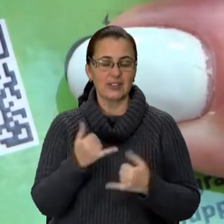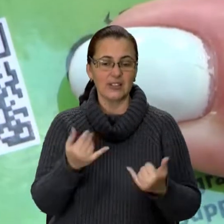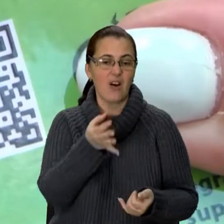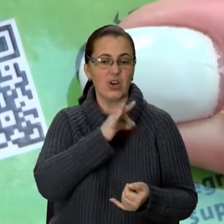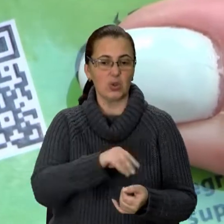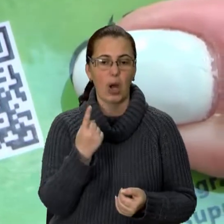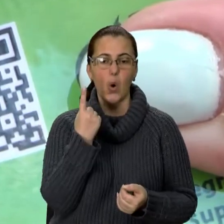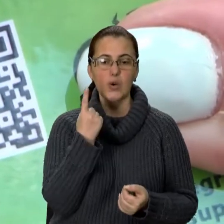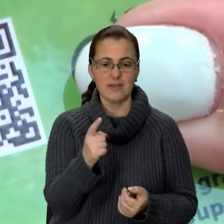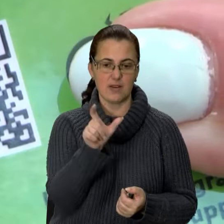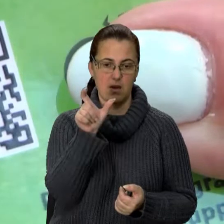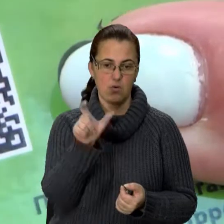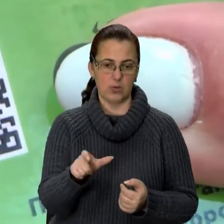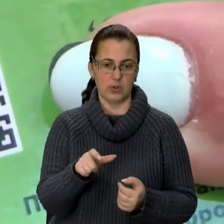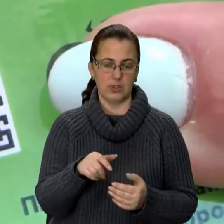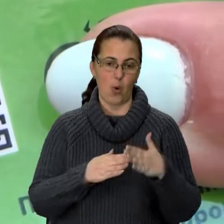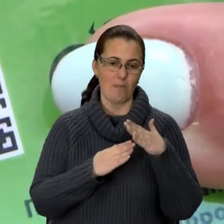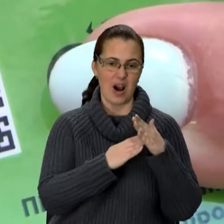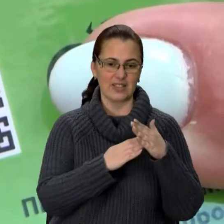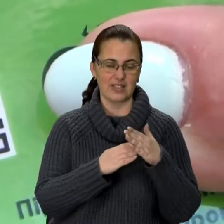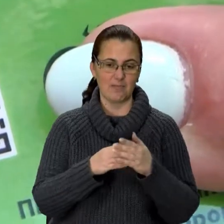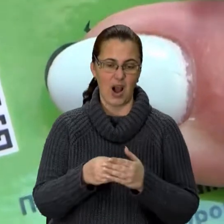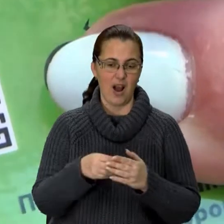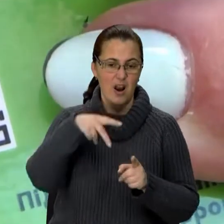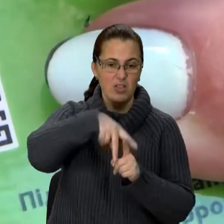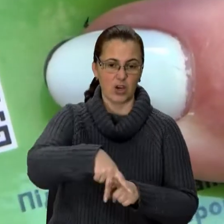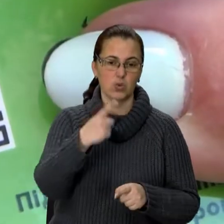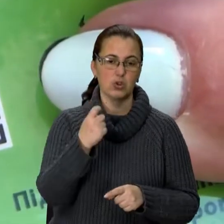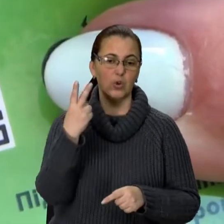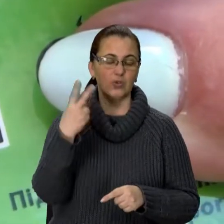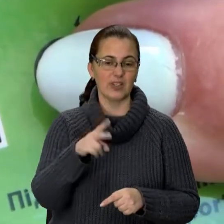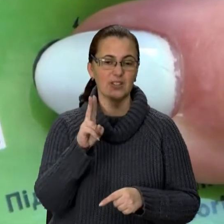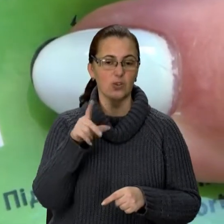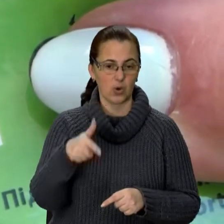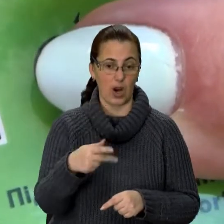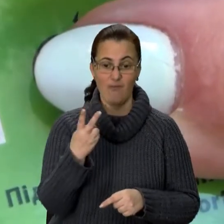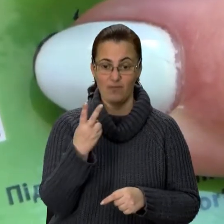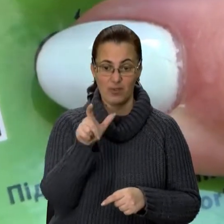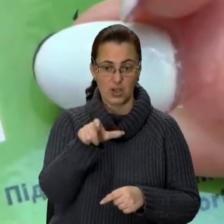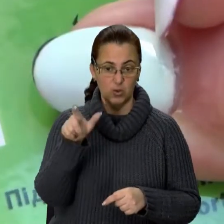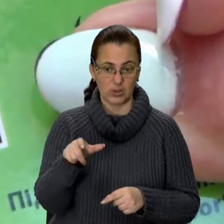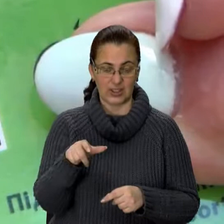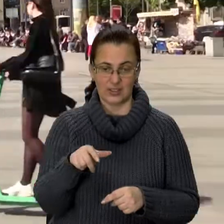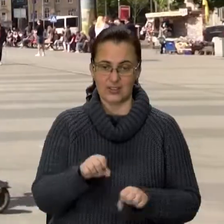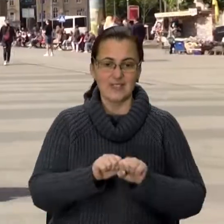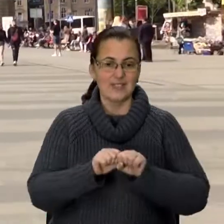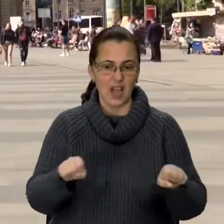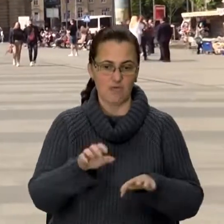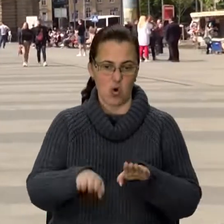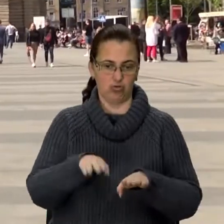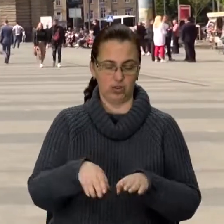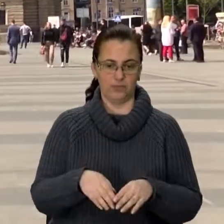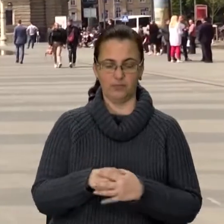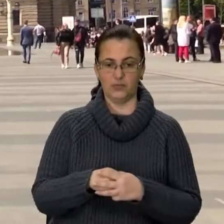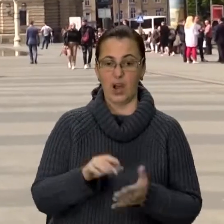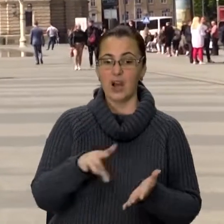однією людиною. Максимальне навантаження – 120 кілограмів. Тобто, у двох на ньому їздити не можна. Як не